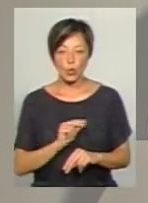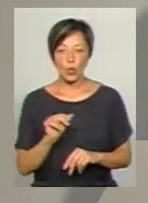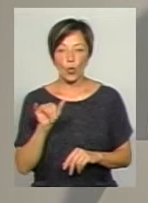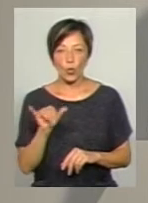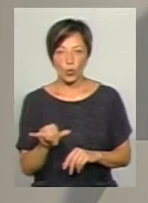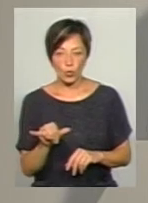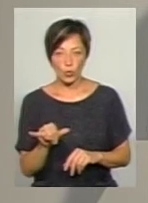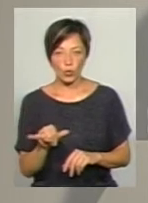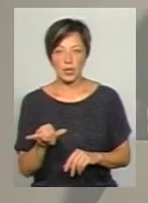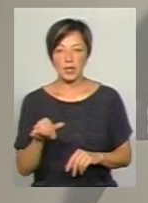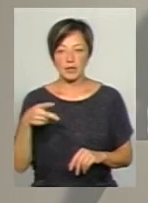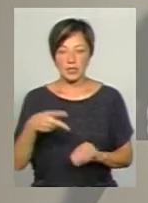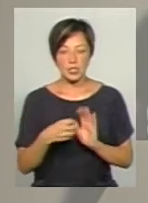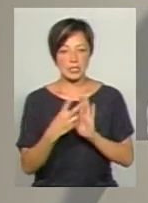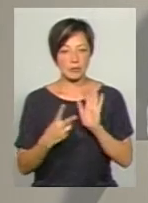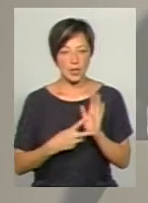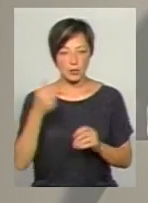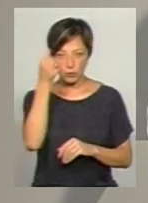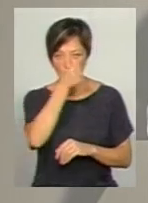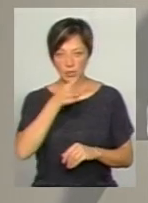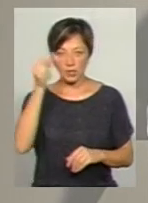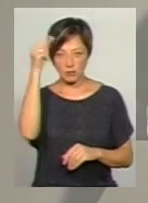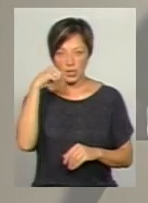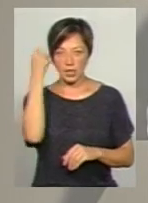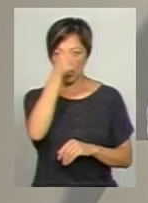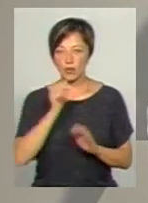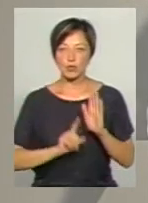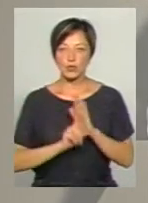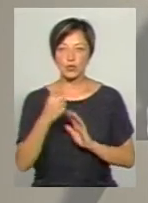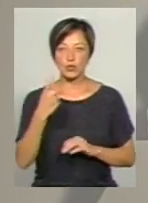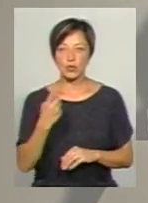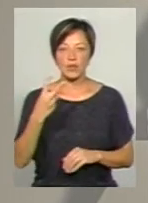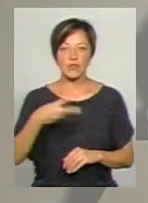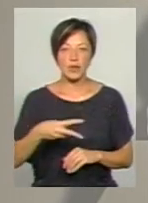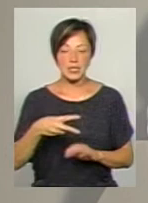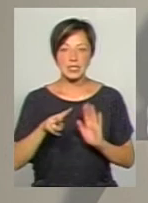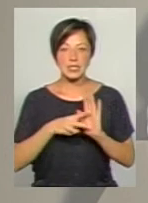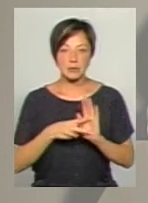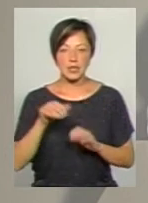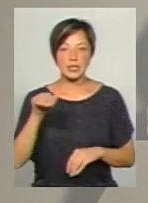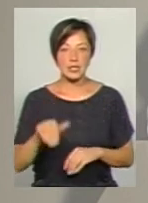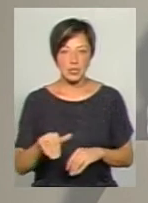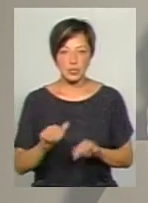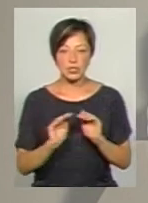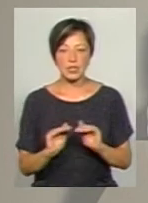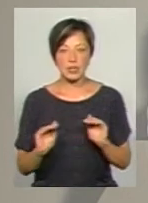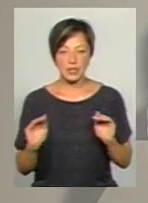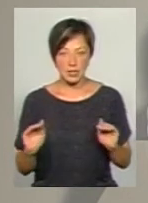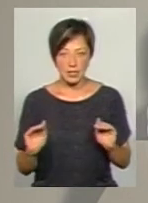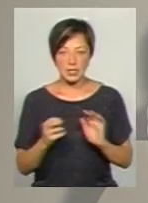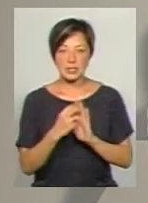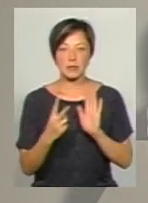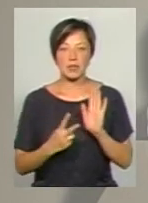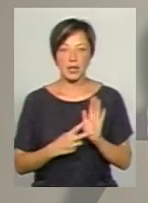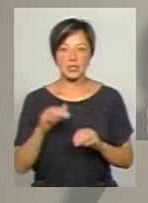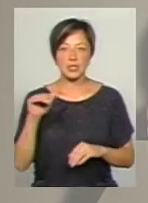2017 році навчальний рік розпочався 127 тисячами учнів, 17